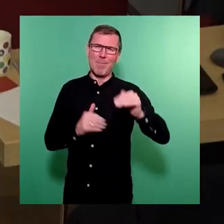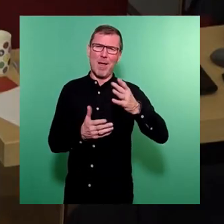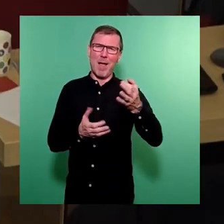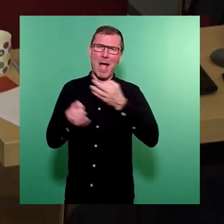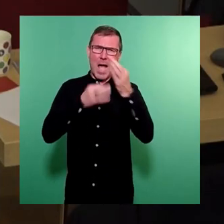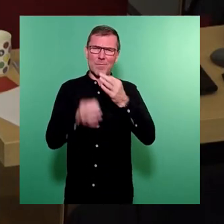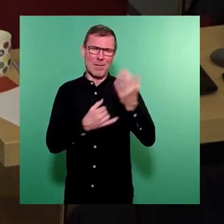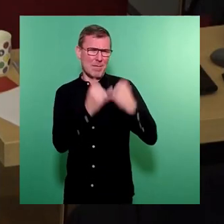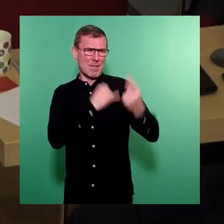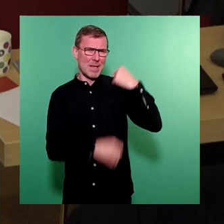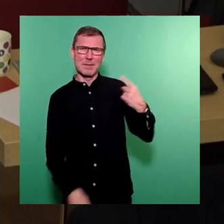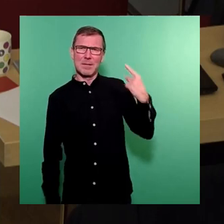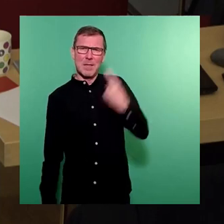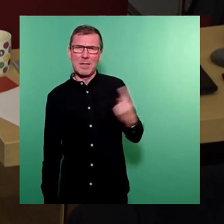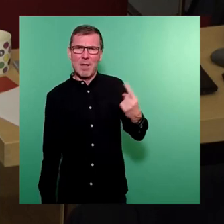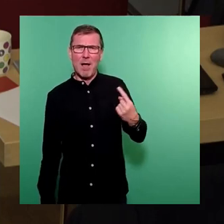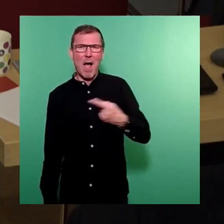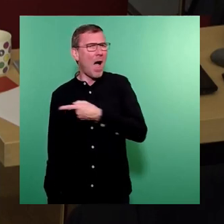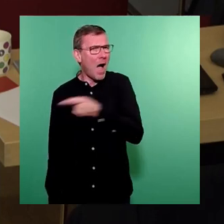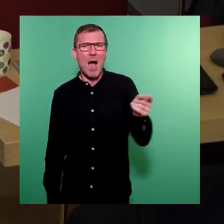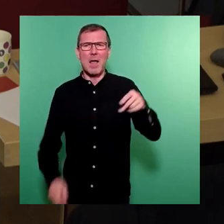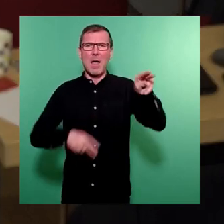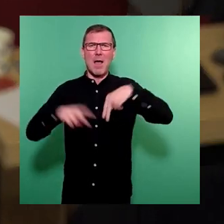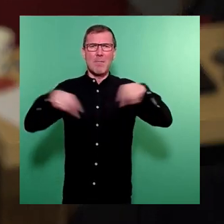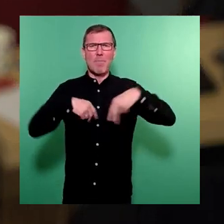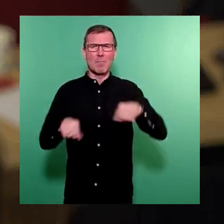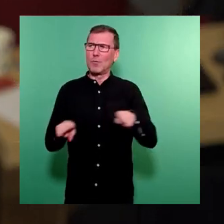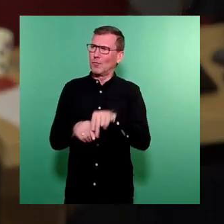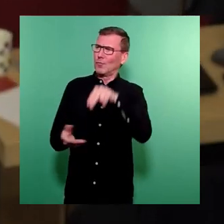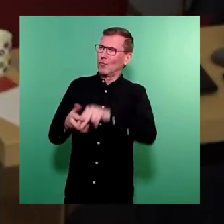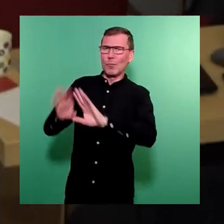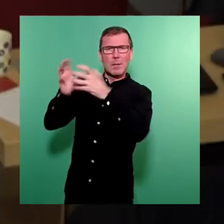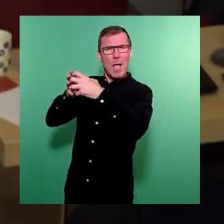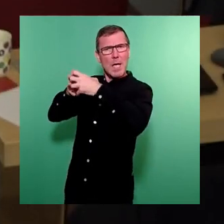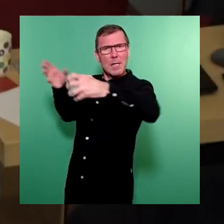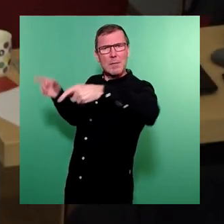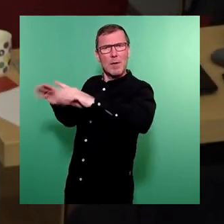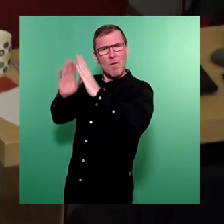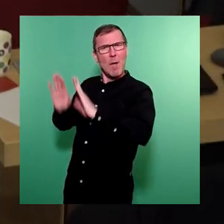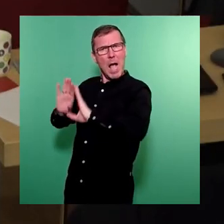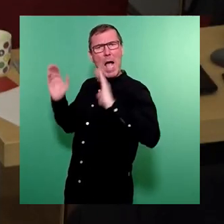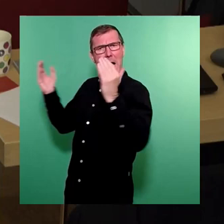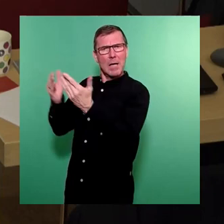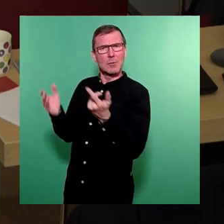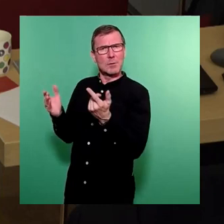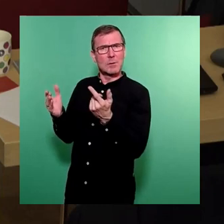im letzten Jahr, die alle beantwortet sind zum Zustand des Hauses, dass es